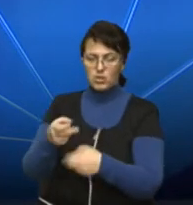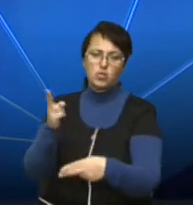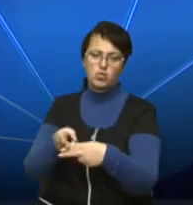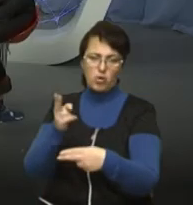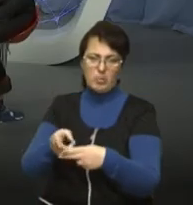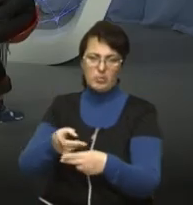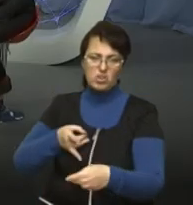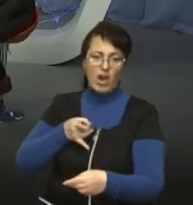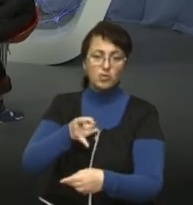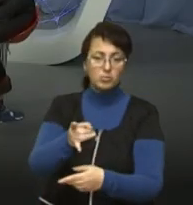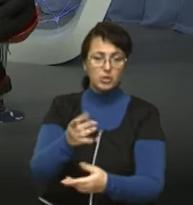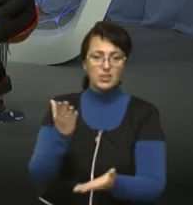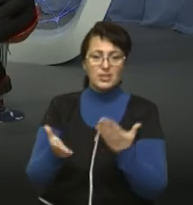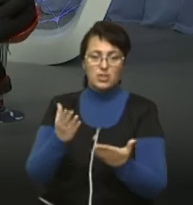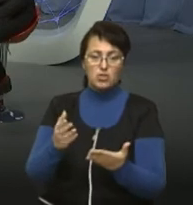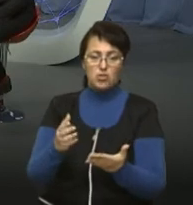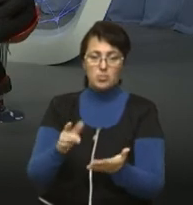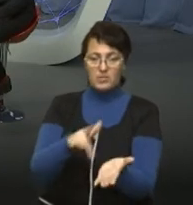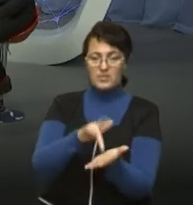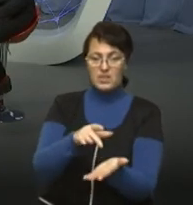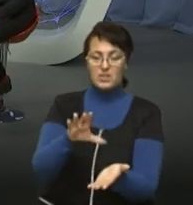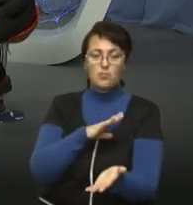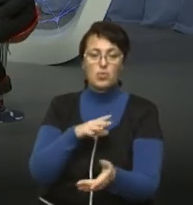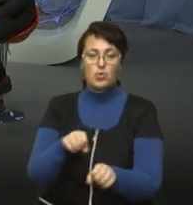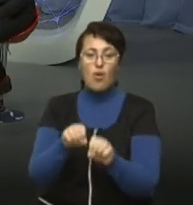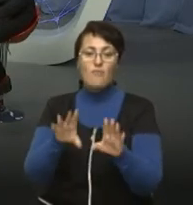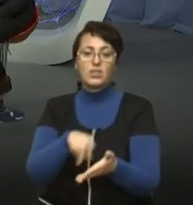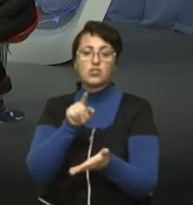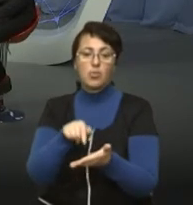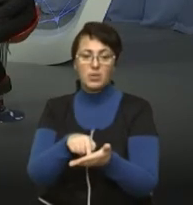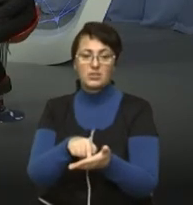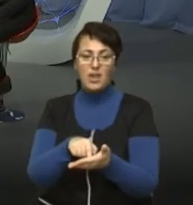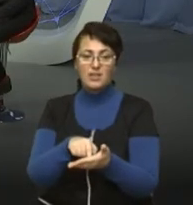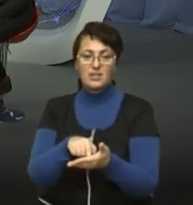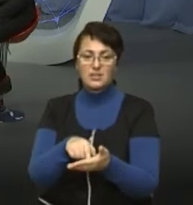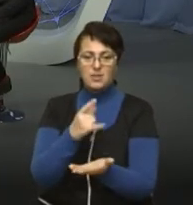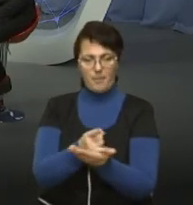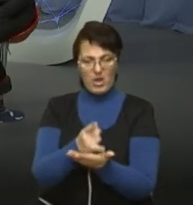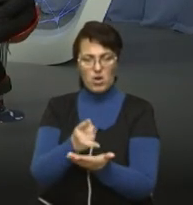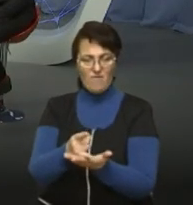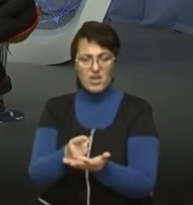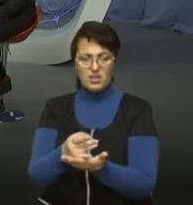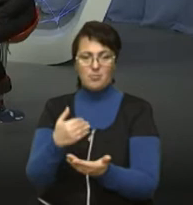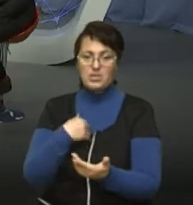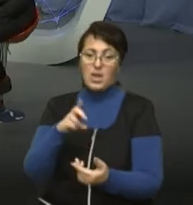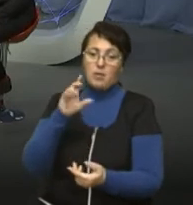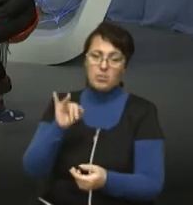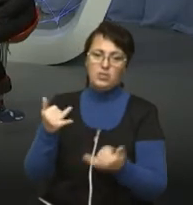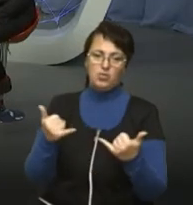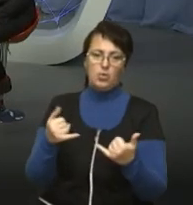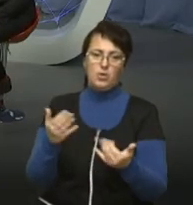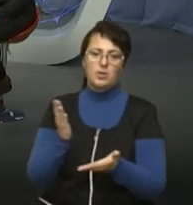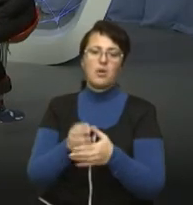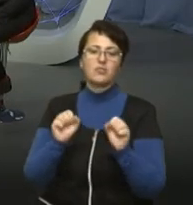і якщо би в ближньому центрі було вирішено достатньо питання якраз з паркуванням, я думаю, що я би сьогодні мав змогу